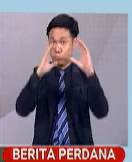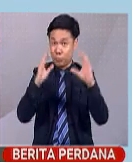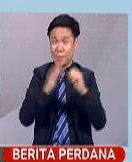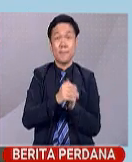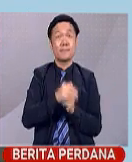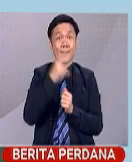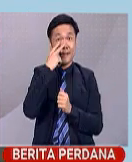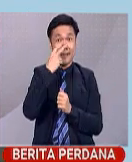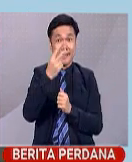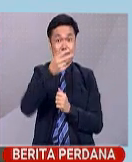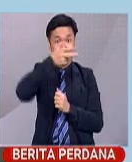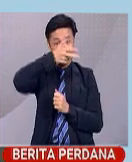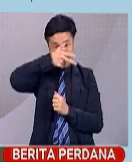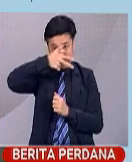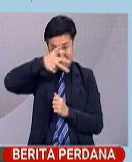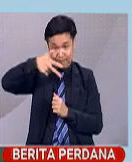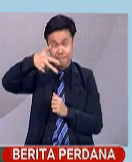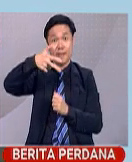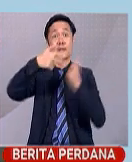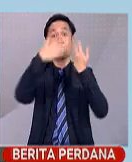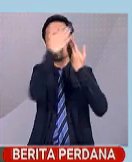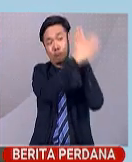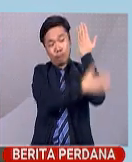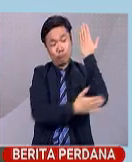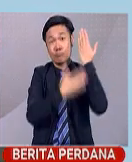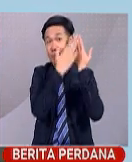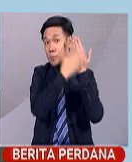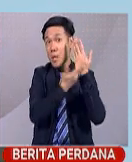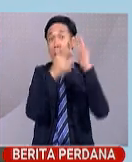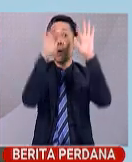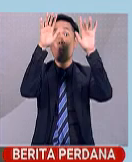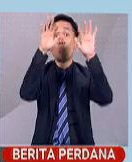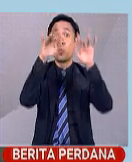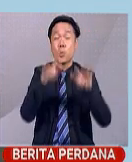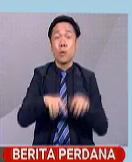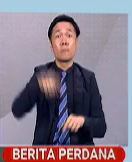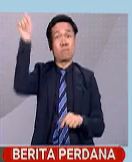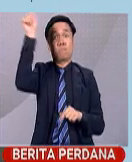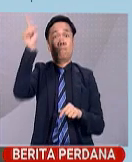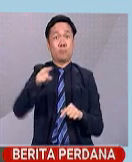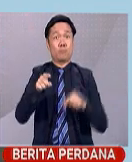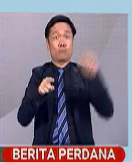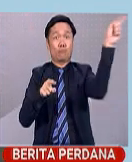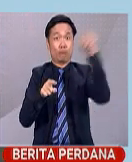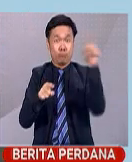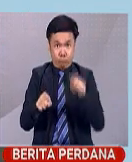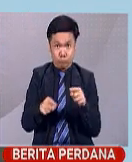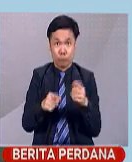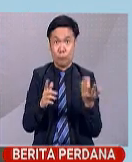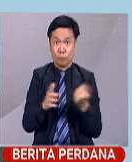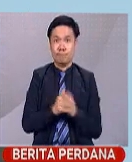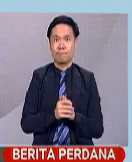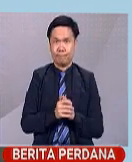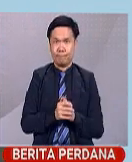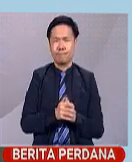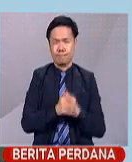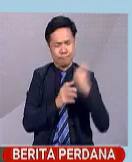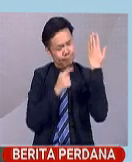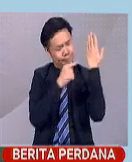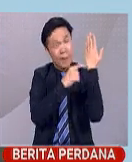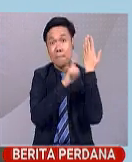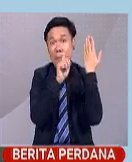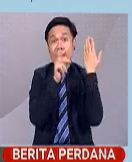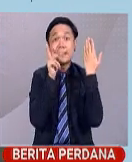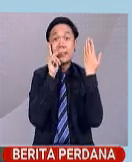radar terkini menunjukkan di Semenanjung Malaysia, hujan berseteribuk petir di satu dua tempat kini sedang berlaku di negeri